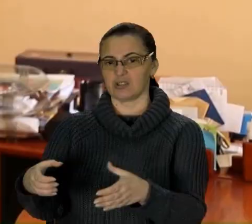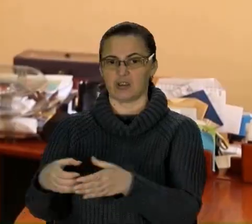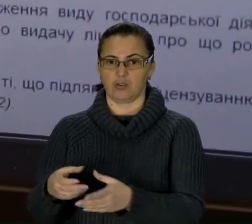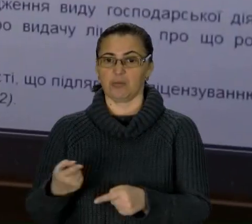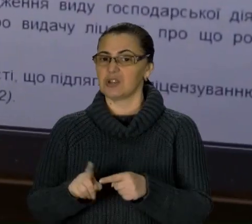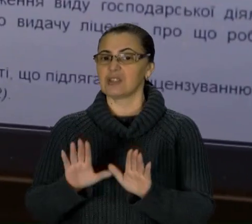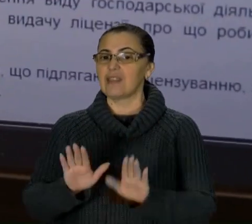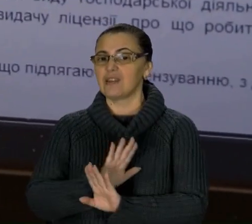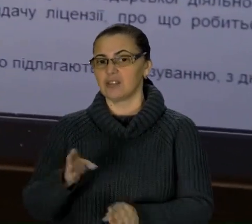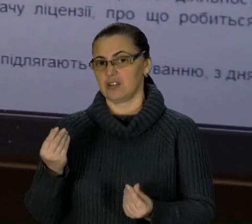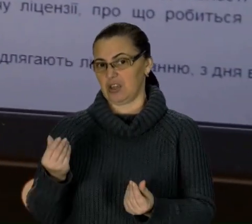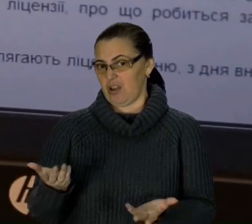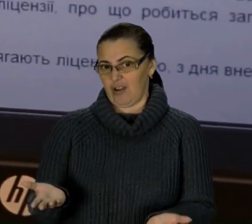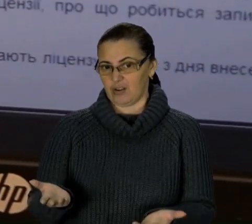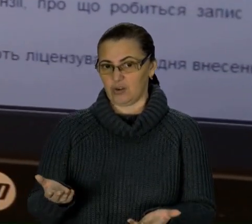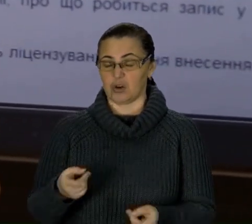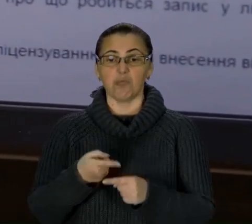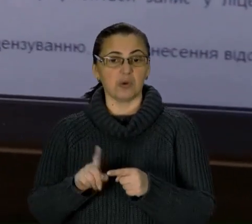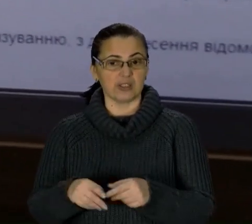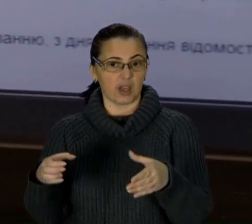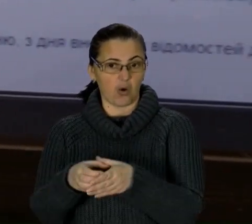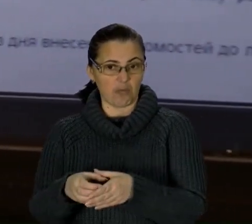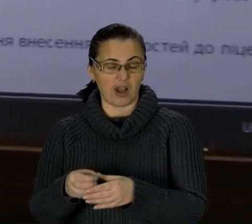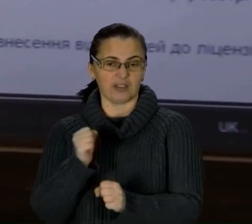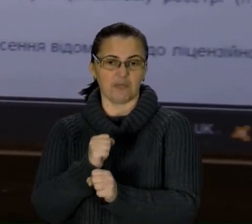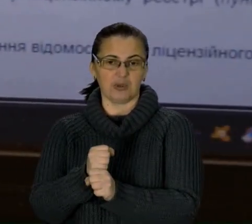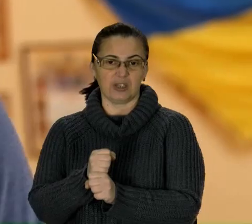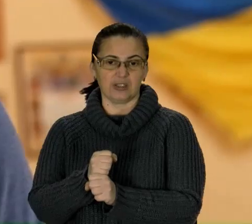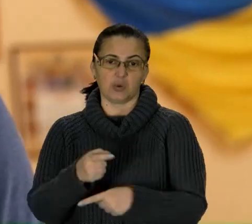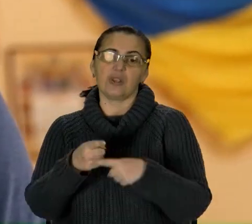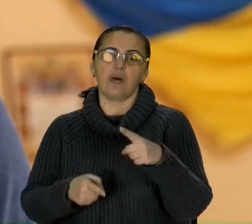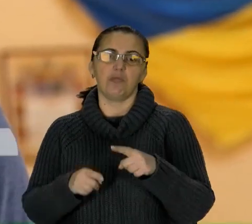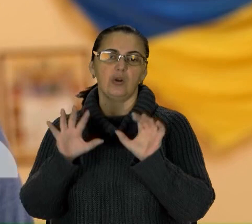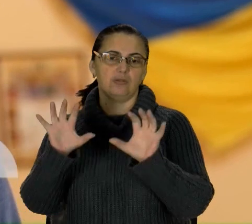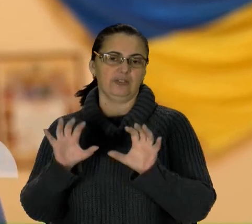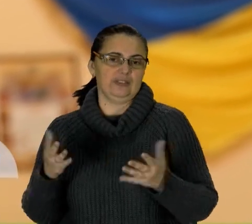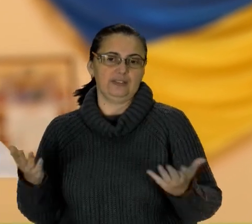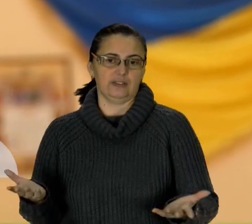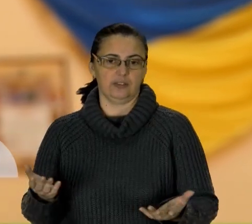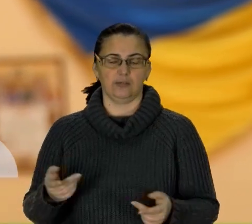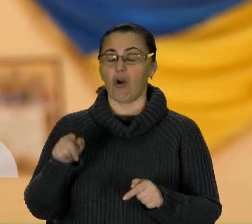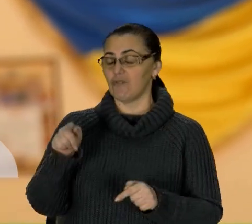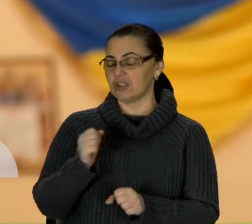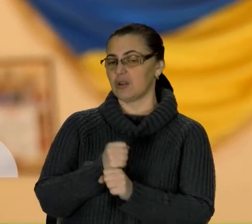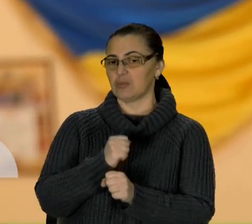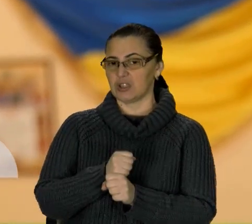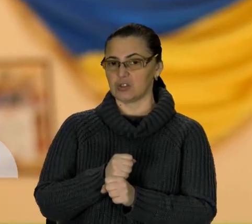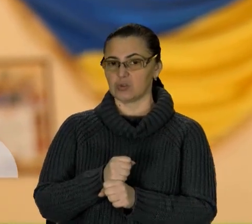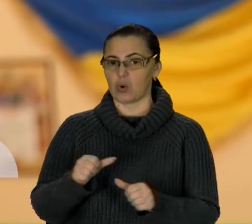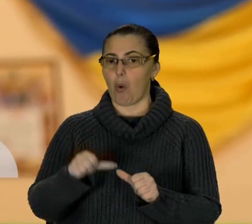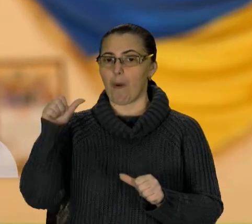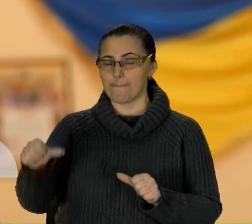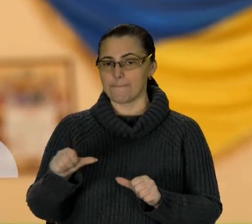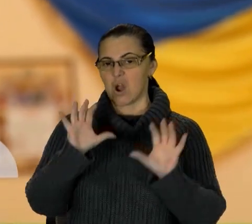фінанси. Мовляв, діє вона напівлегально, поза правовим полем. Вони працюють поза правовим полем. І якщо станеться, буде